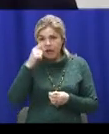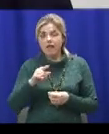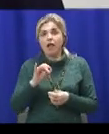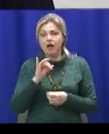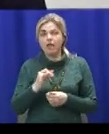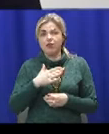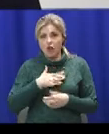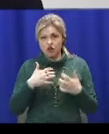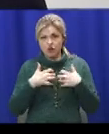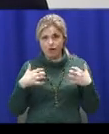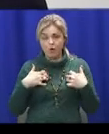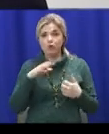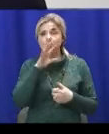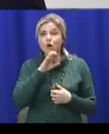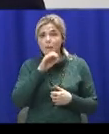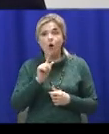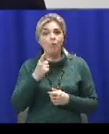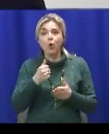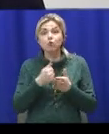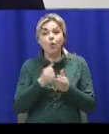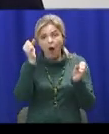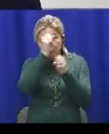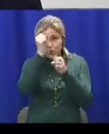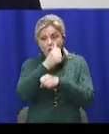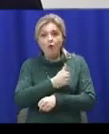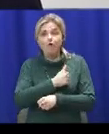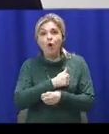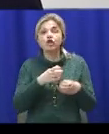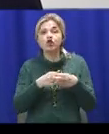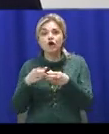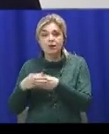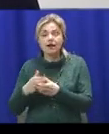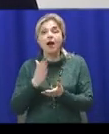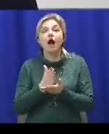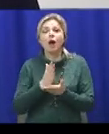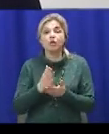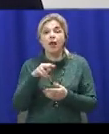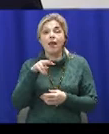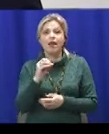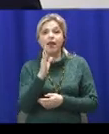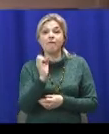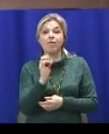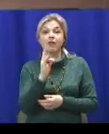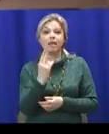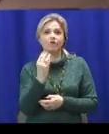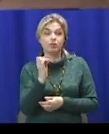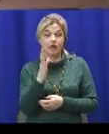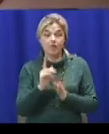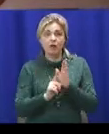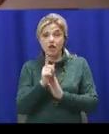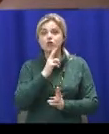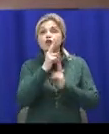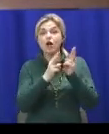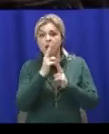з нашими собаками. Чому? Тому що дошло до абсурду, воїнської части, яке складно у нас в Ливаневцях, по території Заводського району, зараз починаються обращатися к нам з